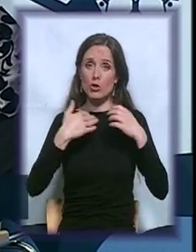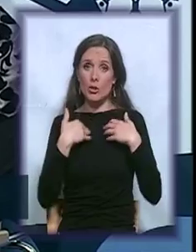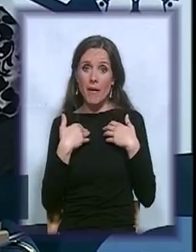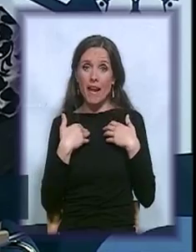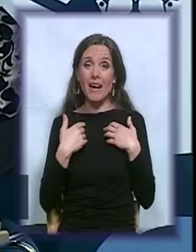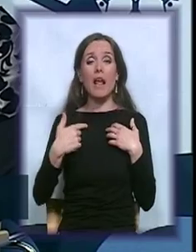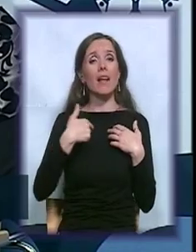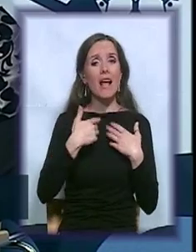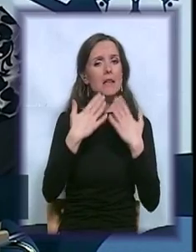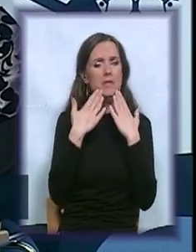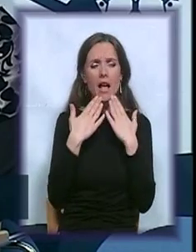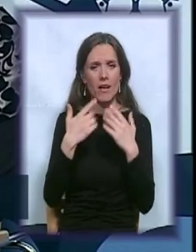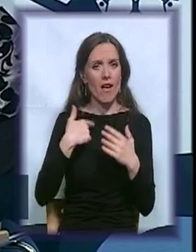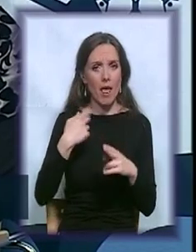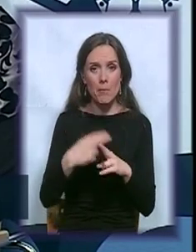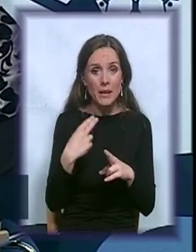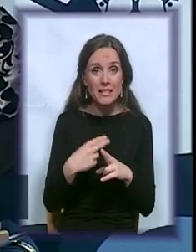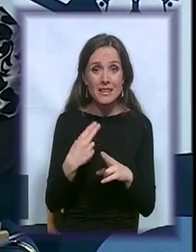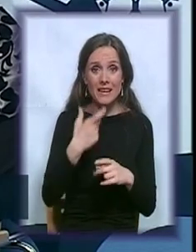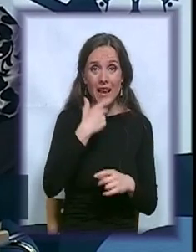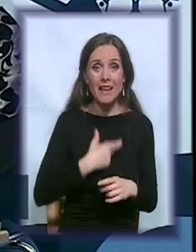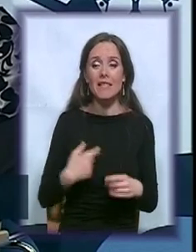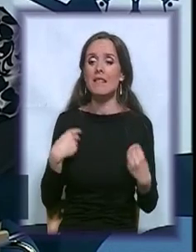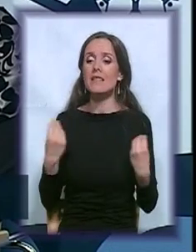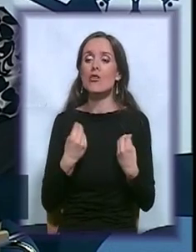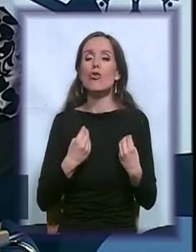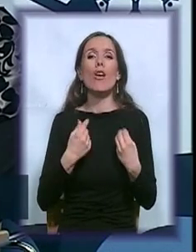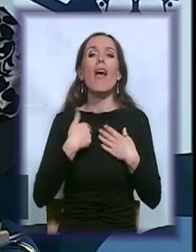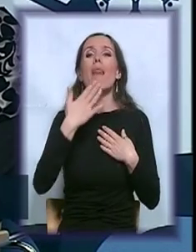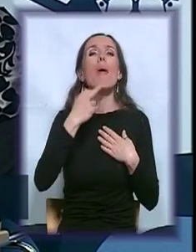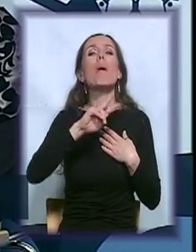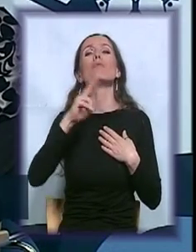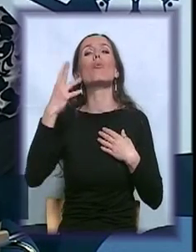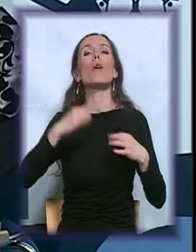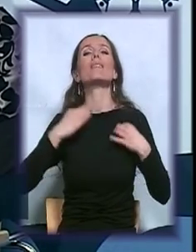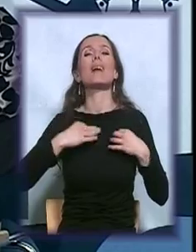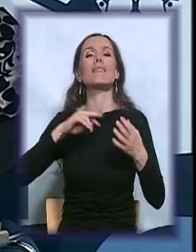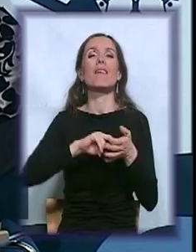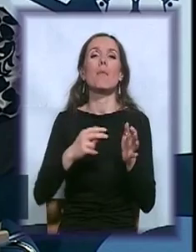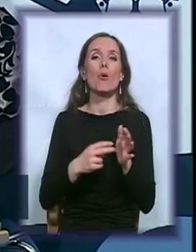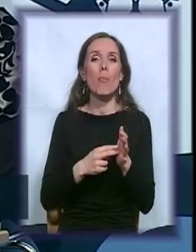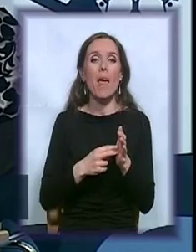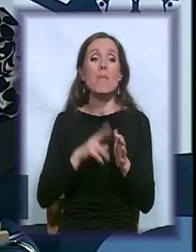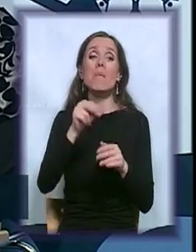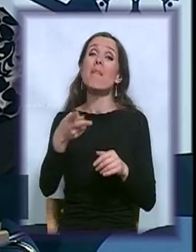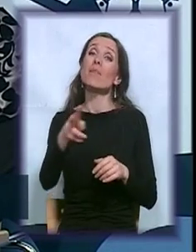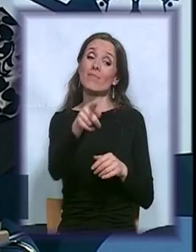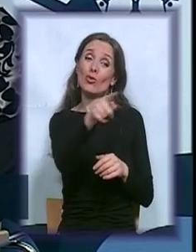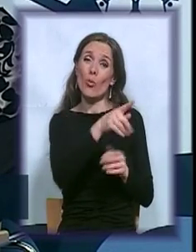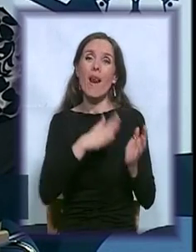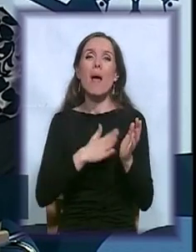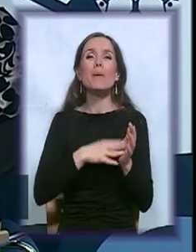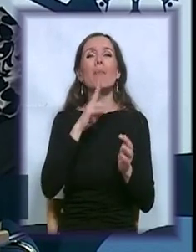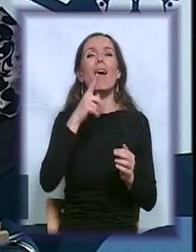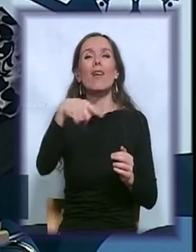Ja sam zahvalan pacijent, razumete, jer ne imam neke druge zdravstvene probleme u odnosu na ljude koji su, kažu, većinom trećeg